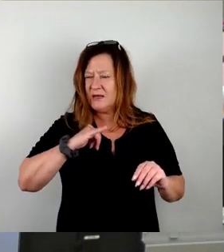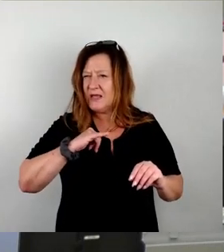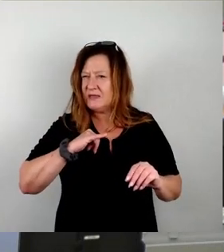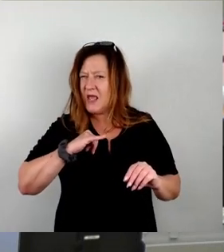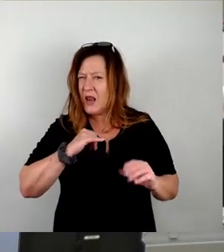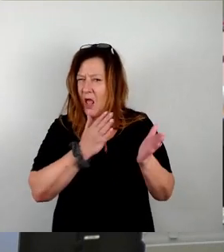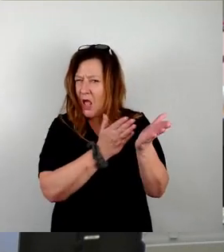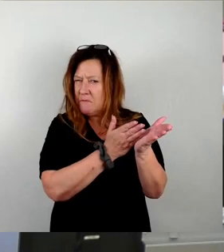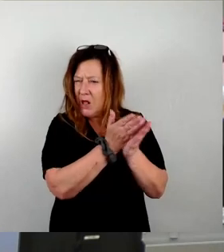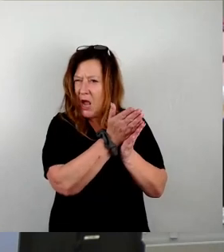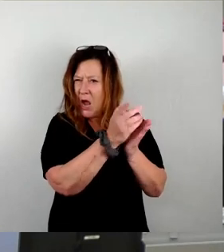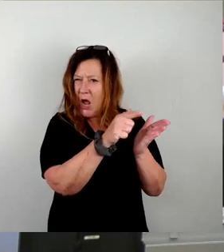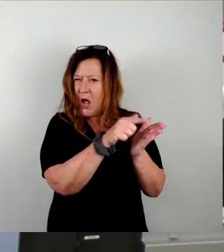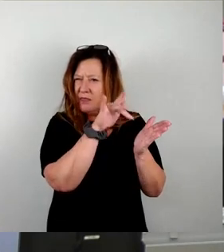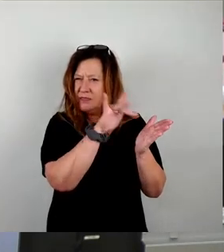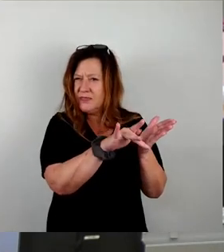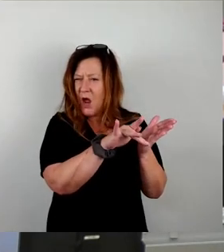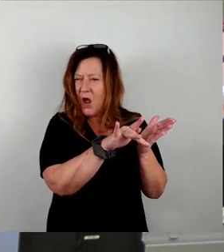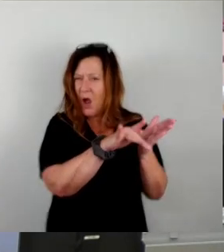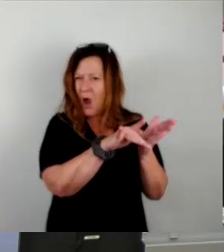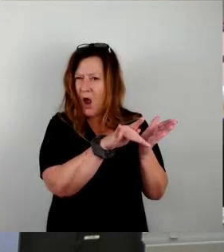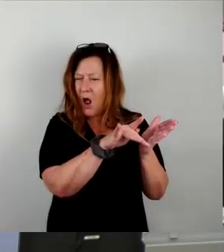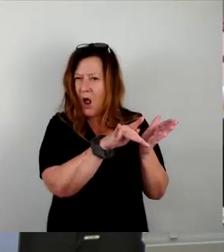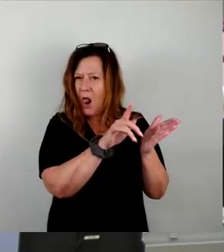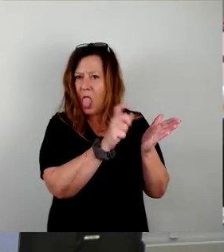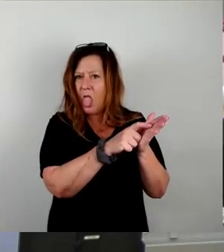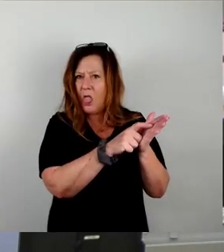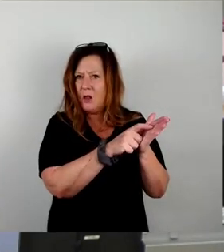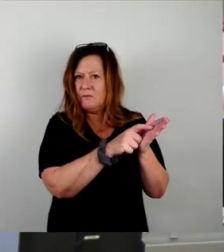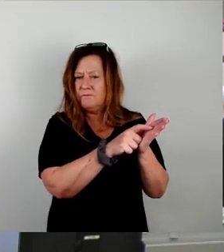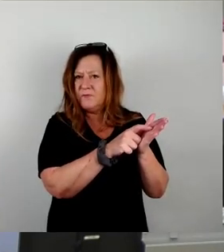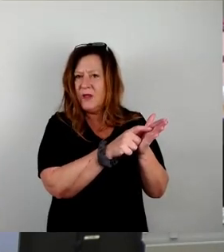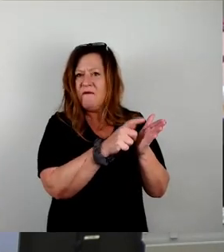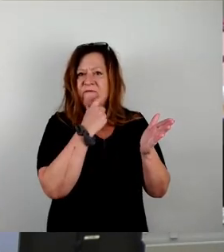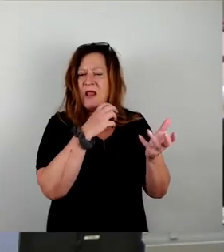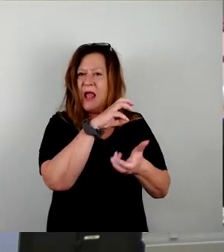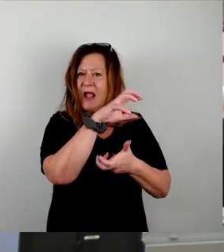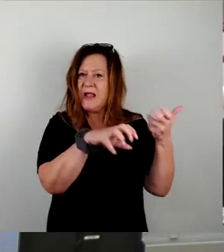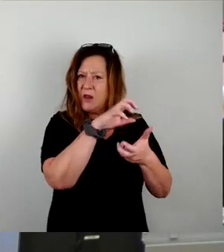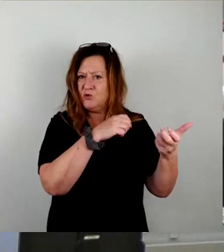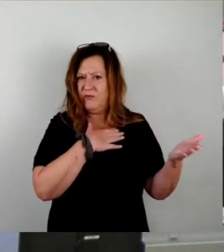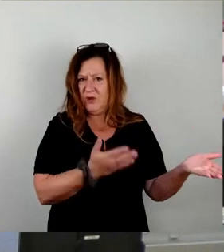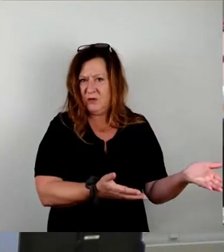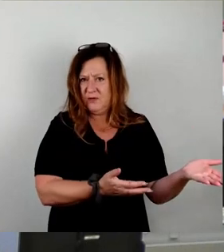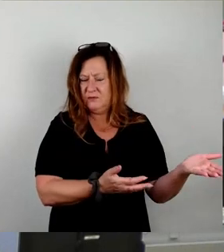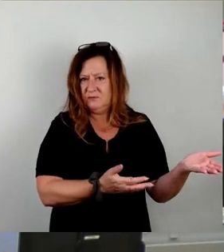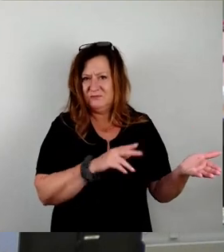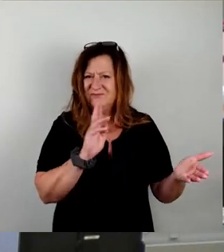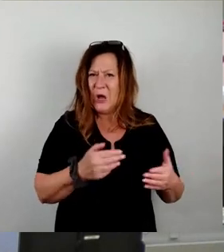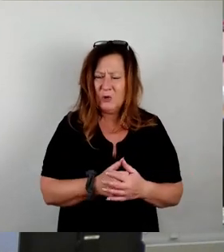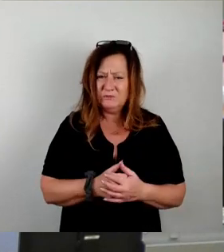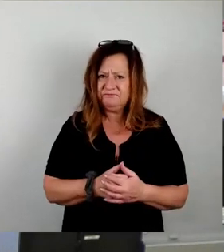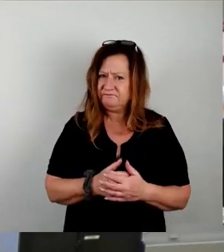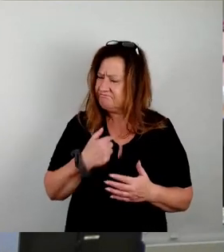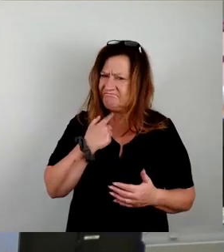um den maximalen Erfolg einer bewusst herbeigeführten Katastrophe noch schlimmer zu machen. Und deswegen eignete sich das, ich sage es